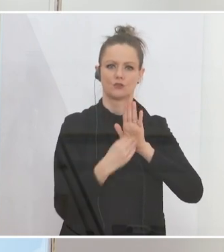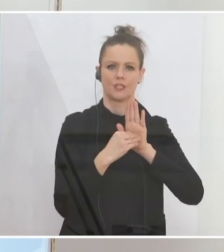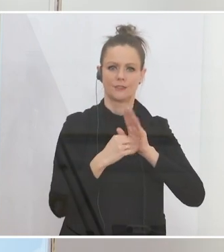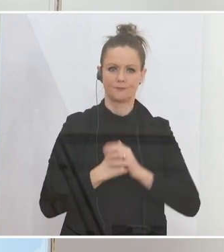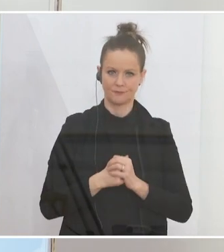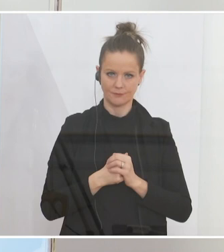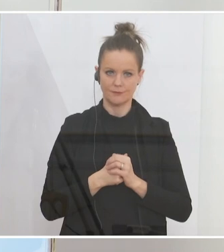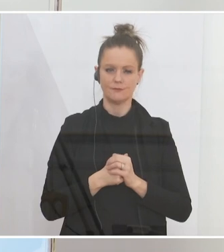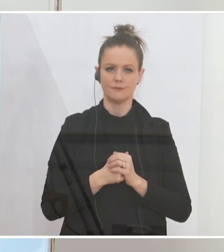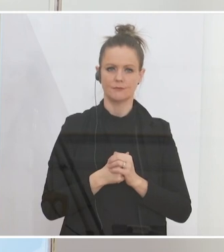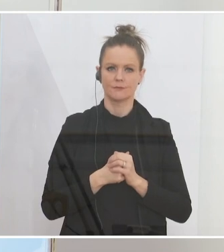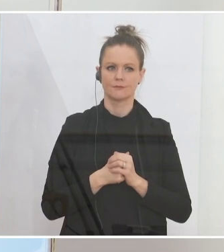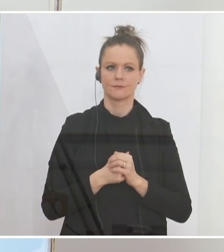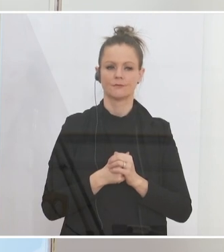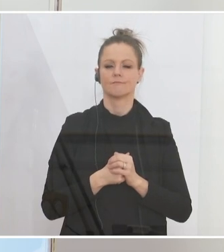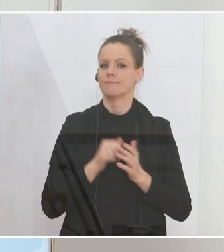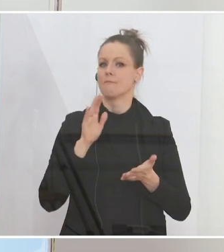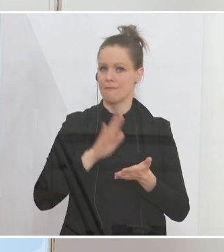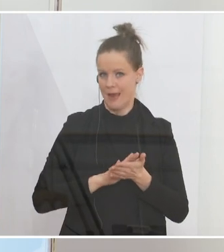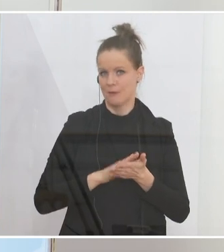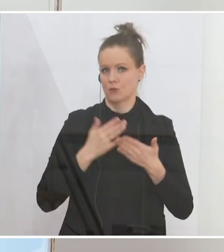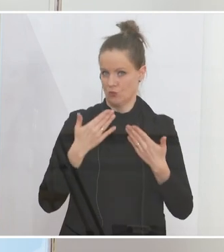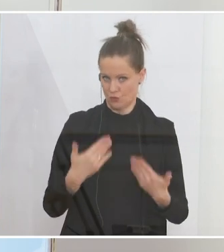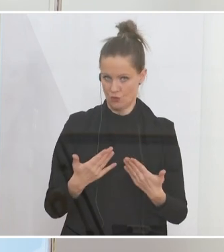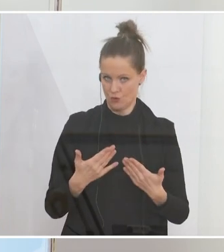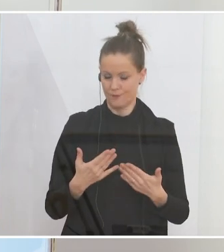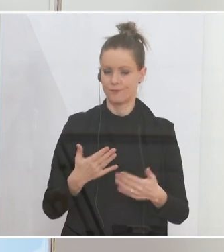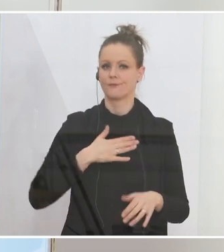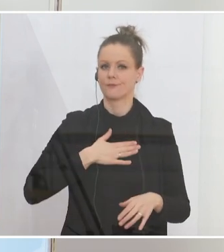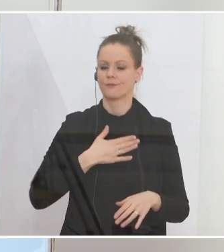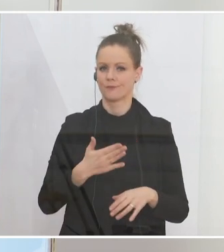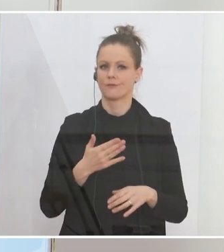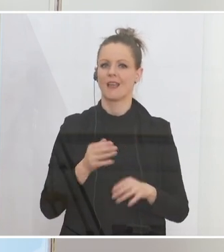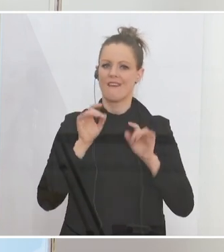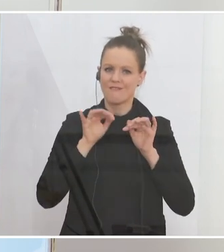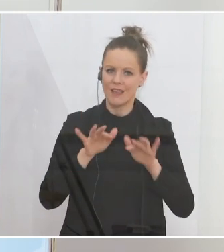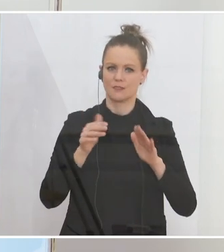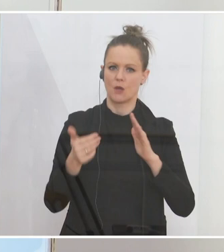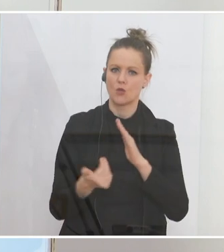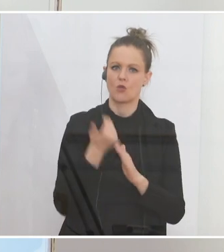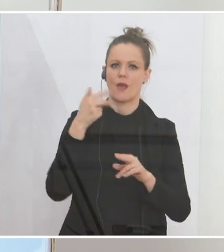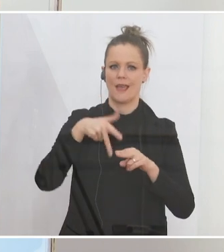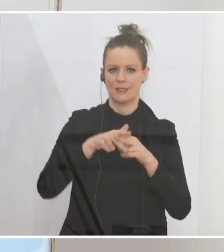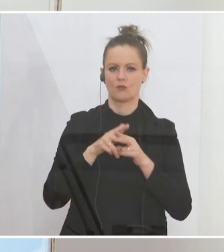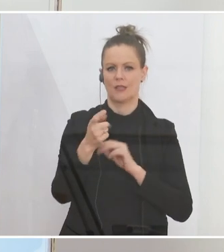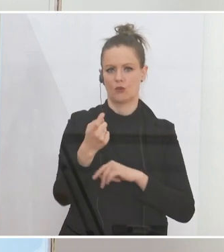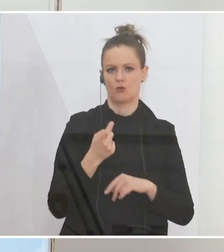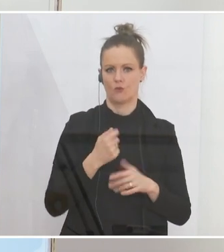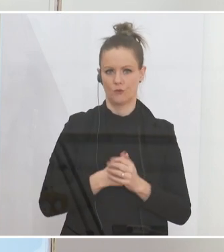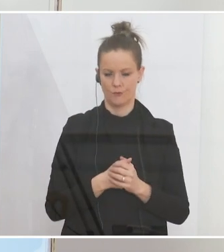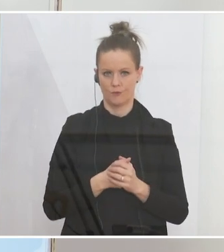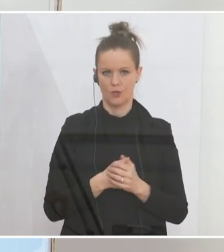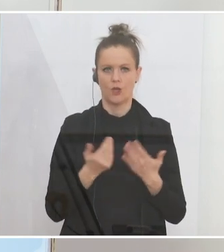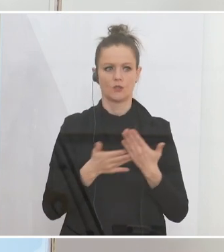Und das werden wir jetzt bis auf erstes auch so beibehalten. Wir setzen aber trotzdem hier sehr wirksame und neue Instrumente, also mit dem neuen